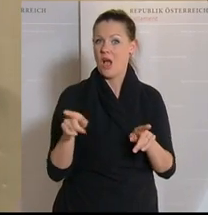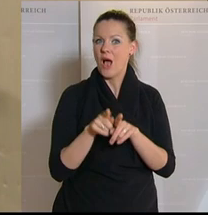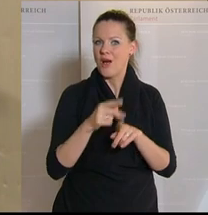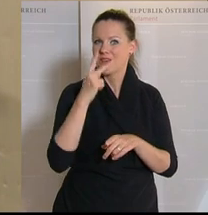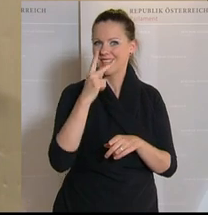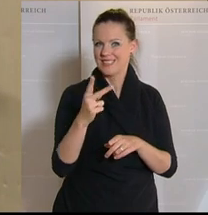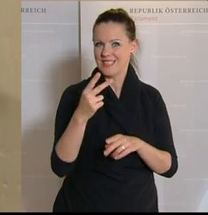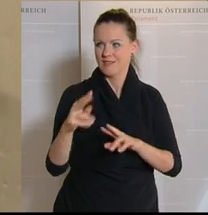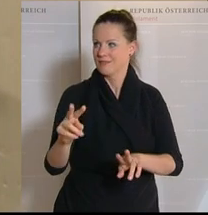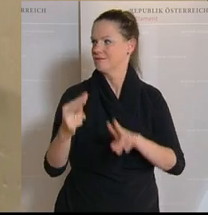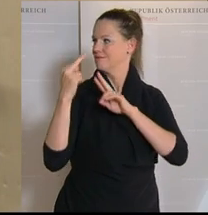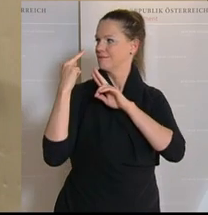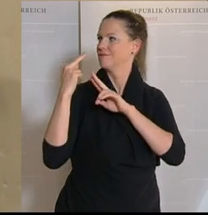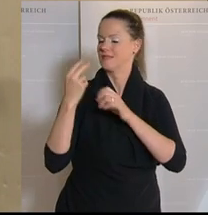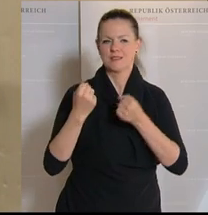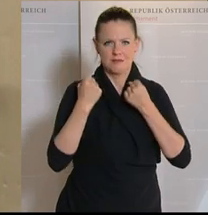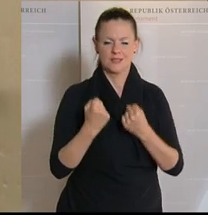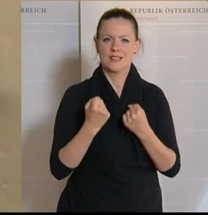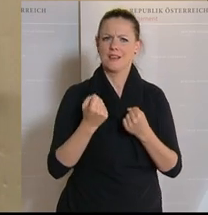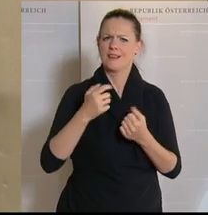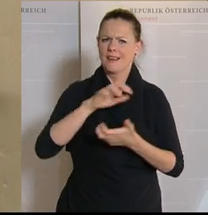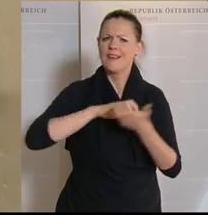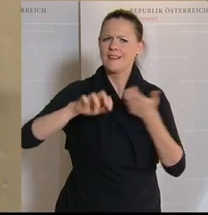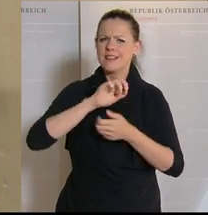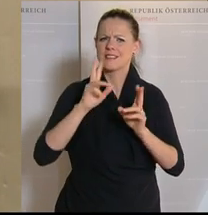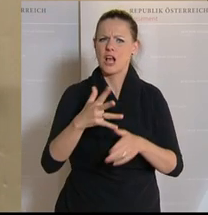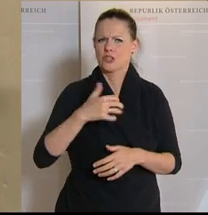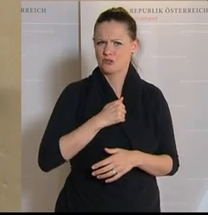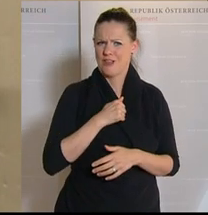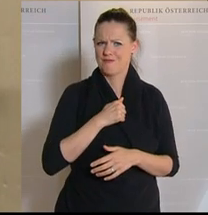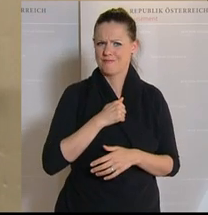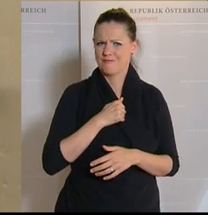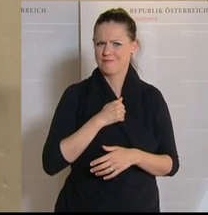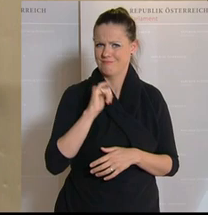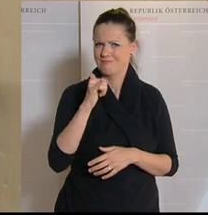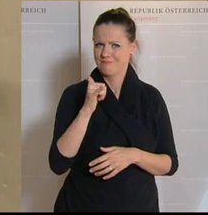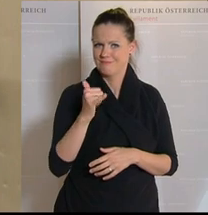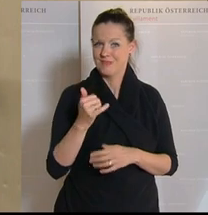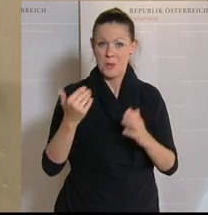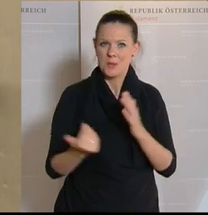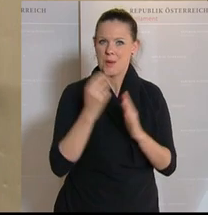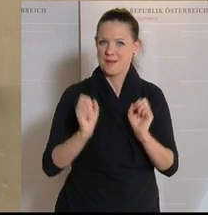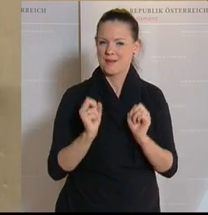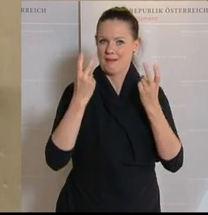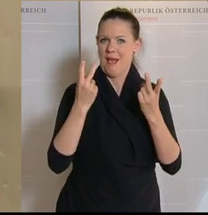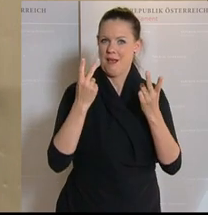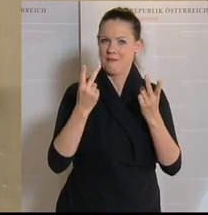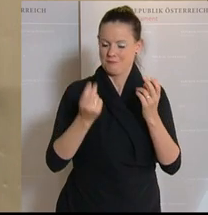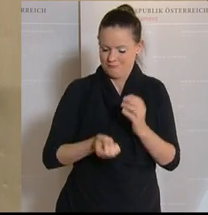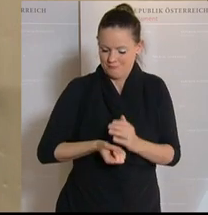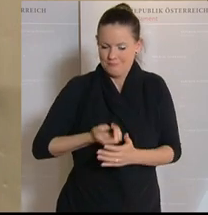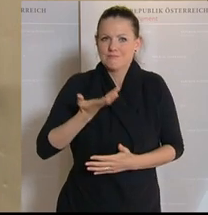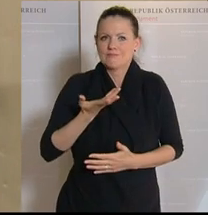auch der Blick zurück macht sicher. Wir werden diese Krise schaffen. Und wir werden mit neuer Kraft herauskommen.